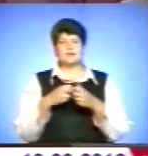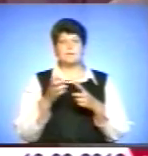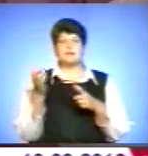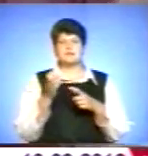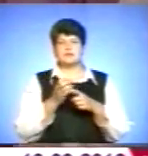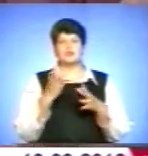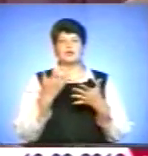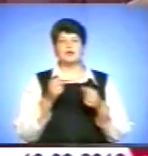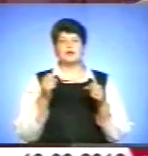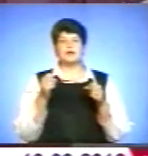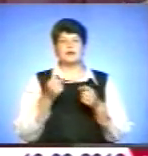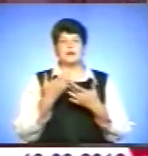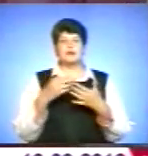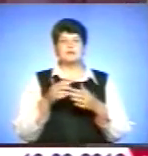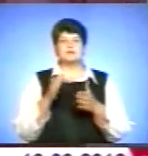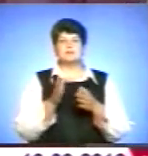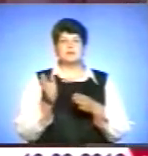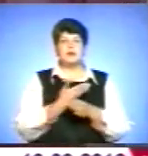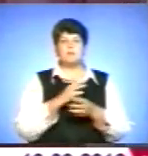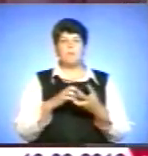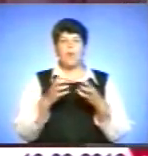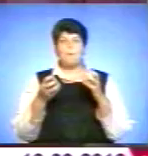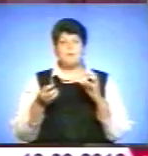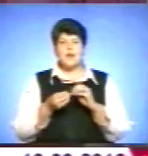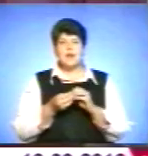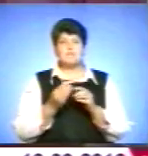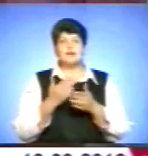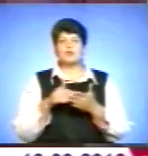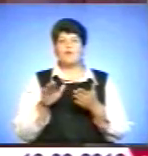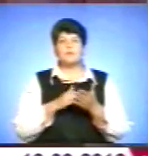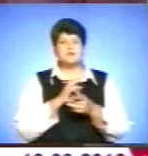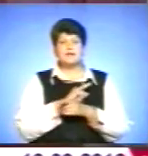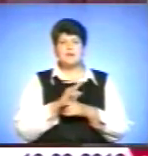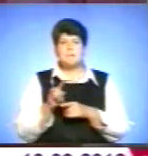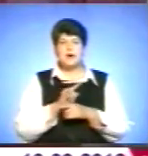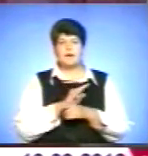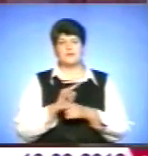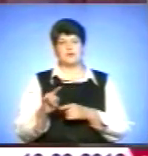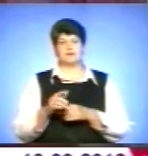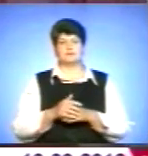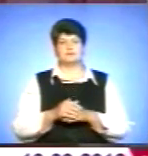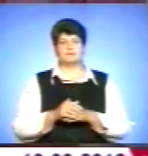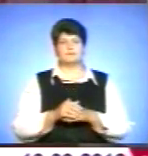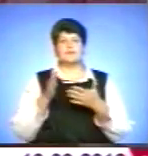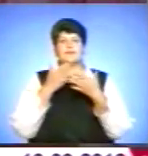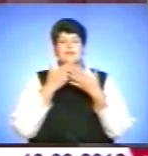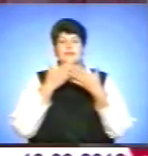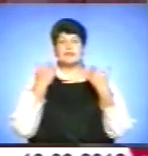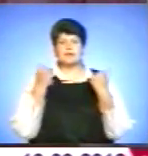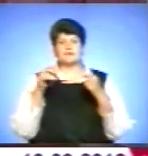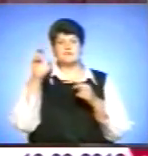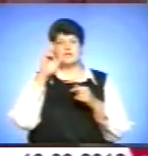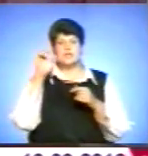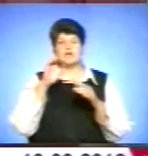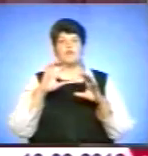які вирішують, як будь-то всіх проблем, це взагалі неправда. Ні в країні є, де